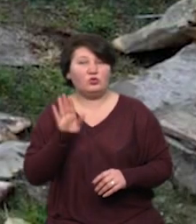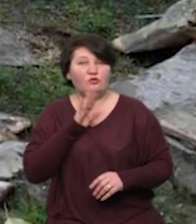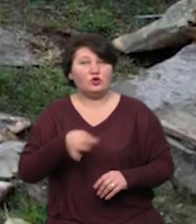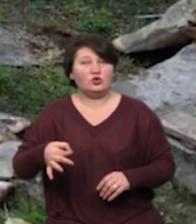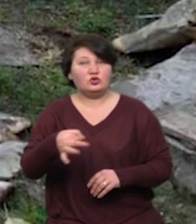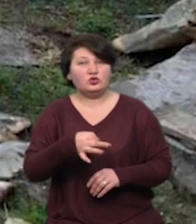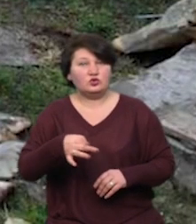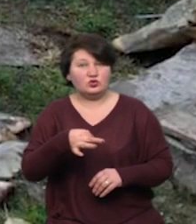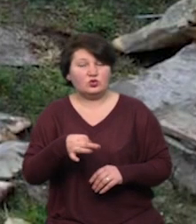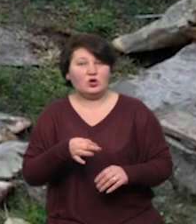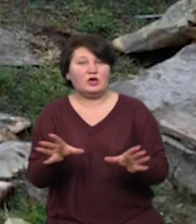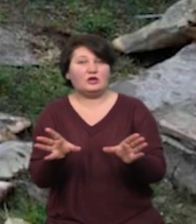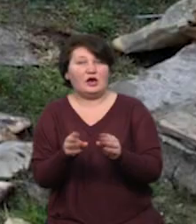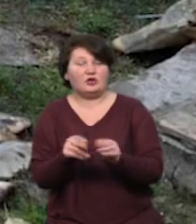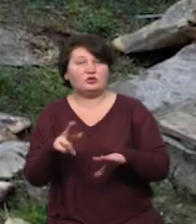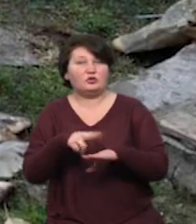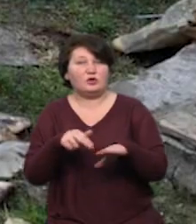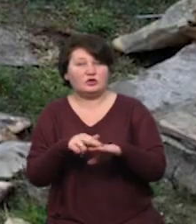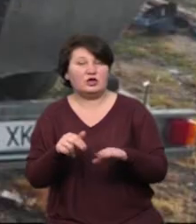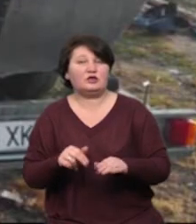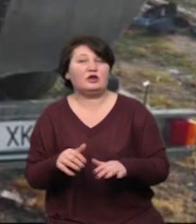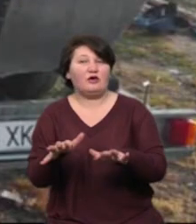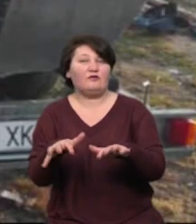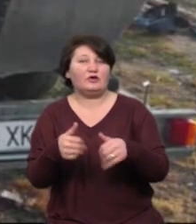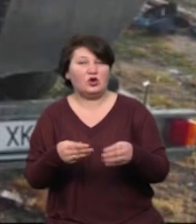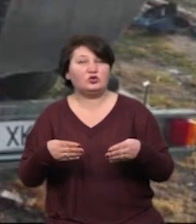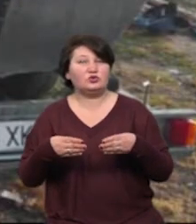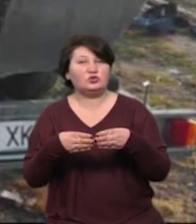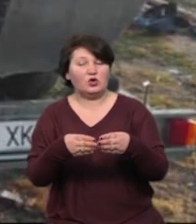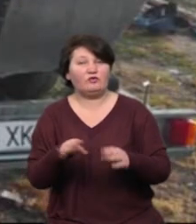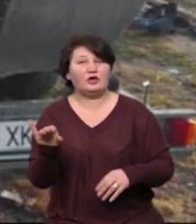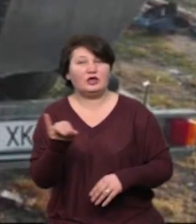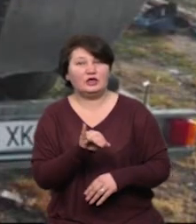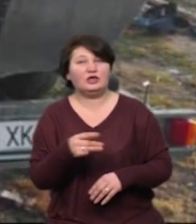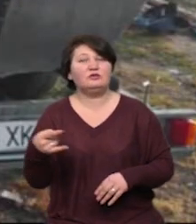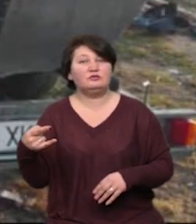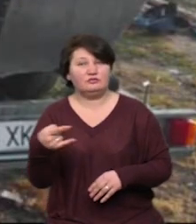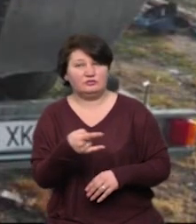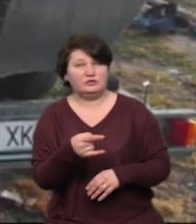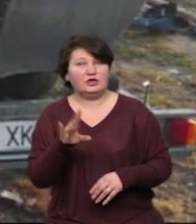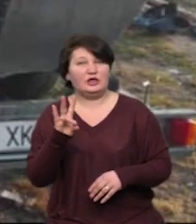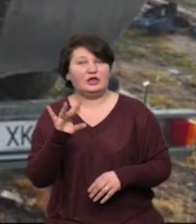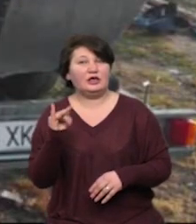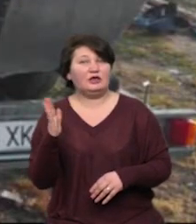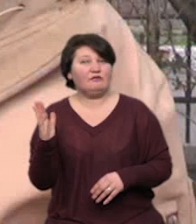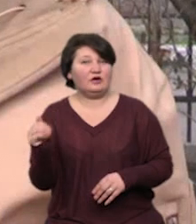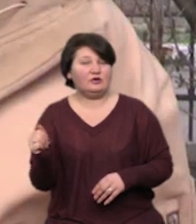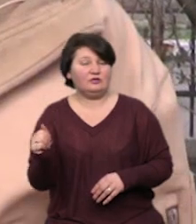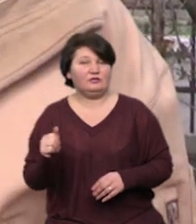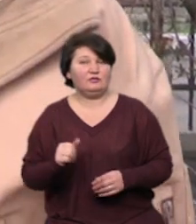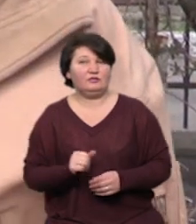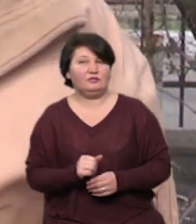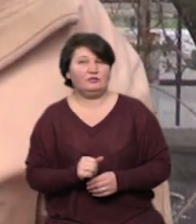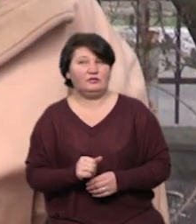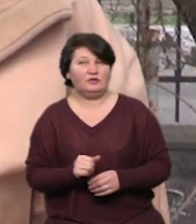інспекція разом з поліцейськими вилучила моторний човен та службовий автомобіль «Нива». Я